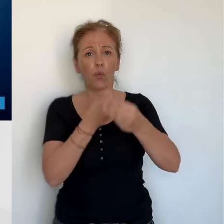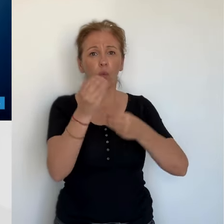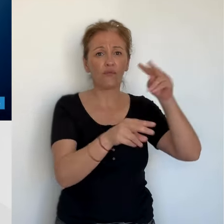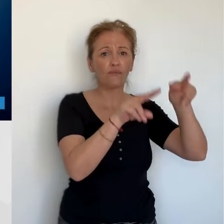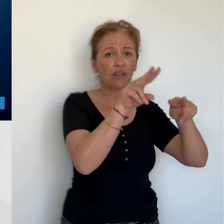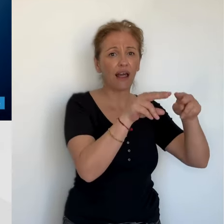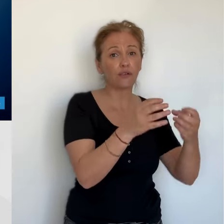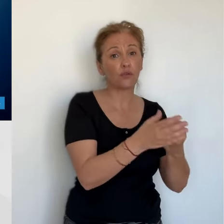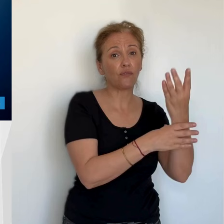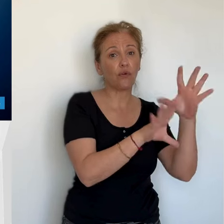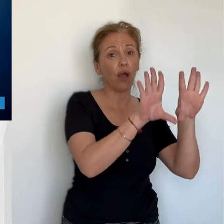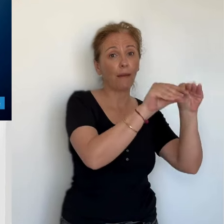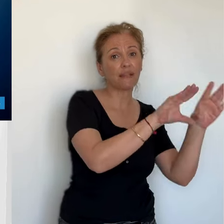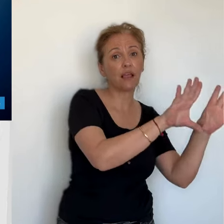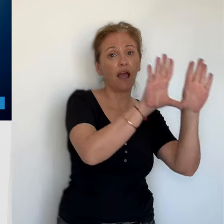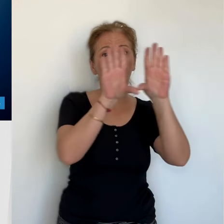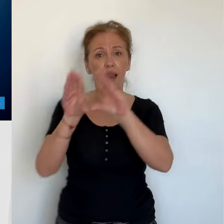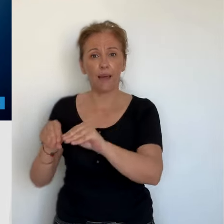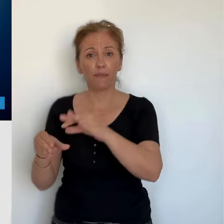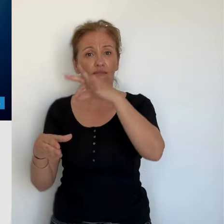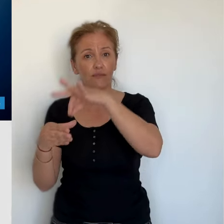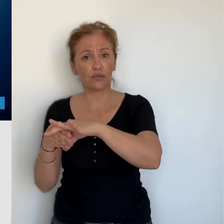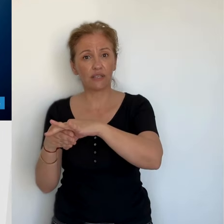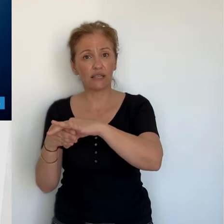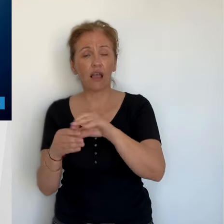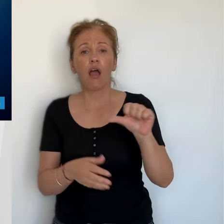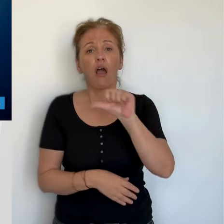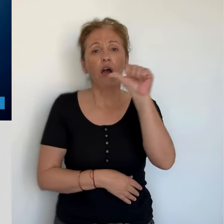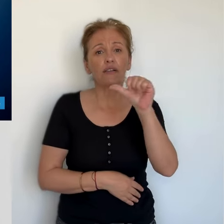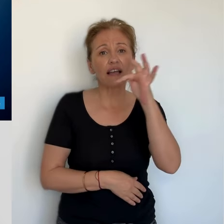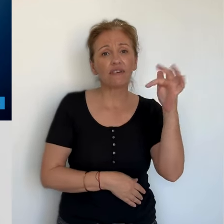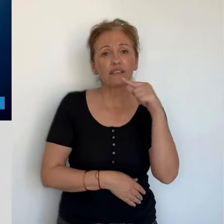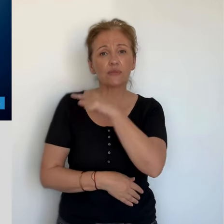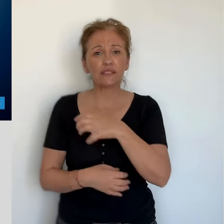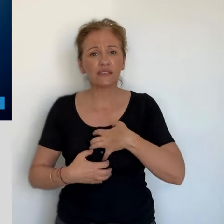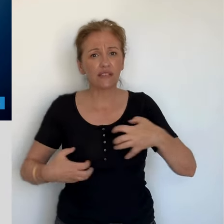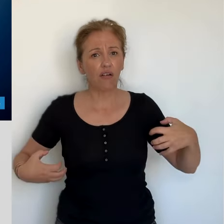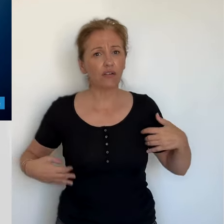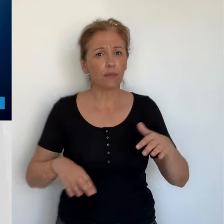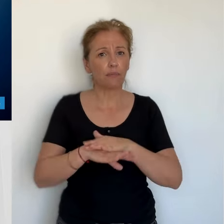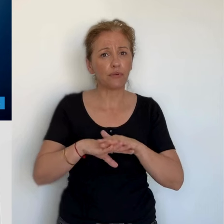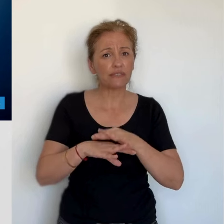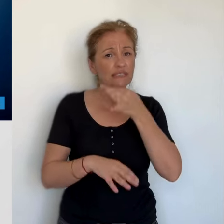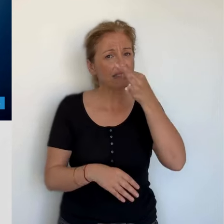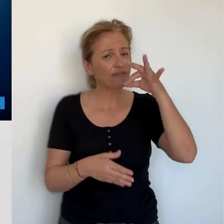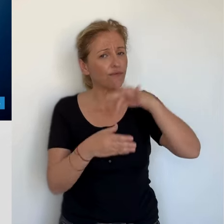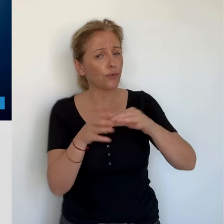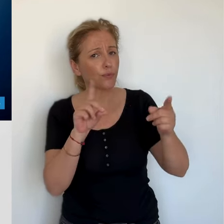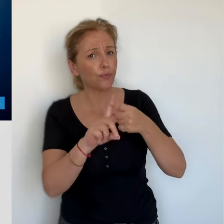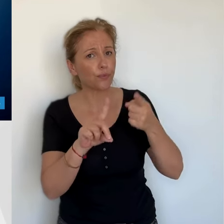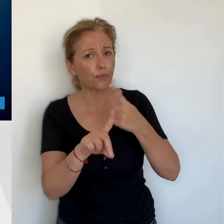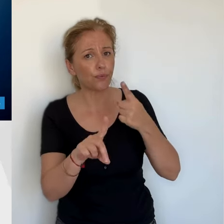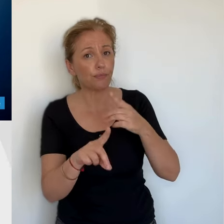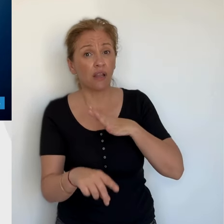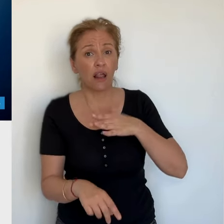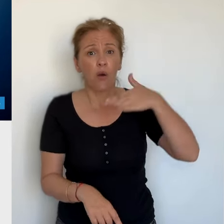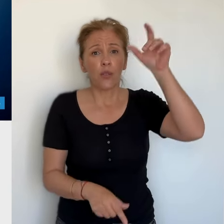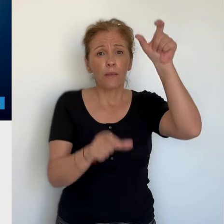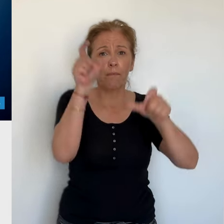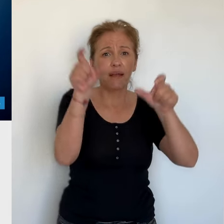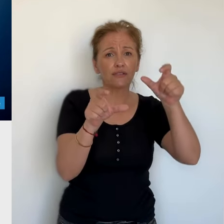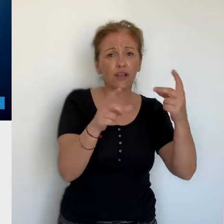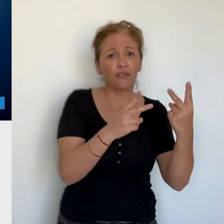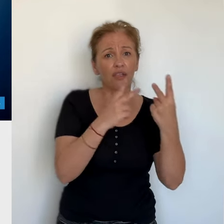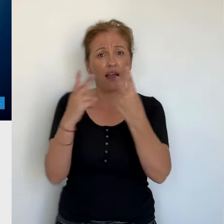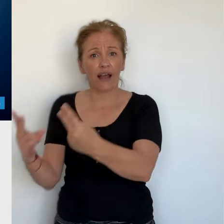à 20,051,2%. Sans surprise, communes dont les mutations démographiques sont importantes, notamment avec la présence de la